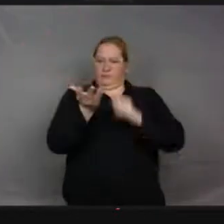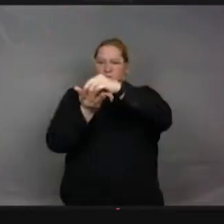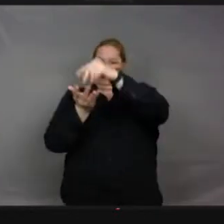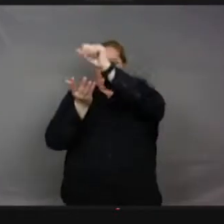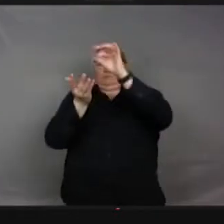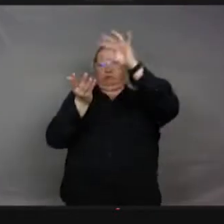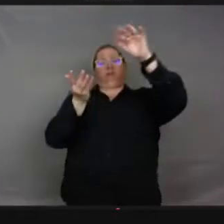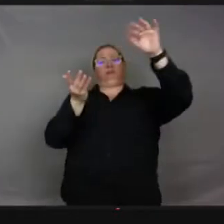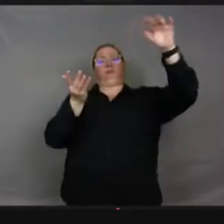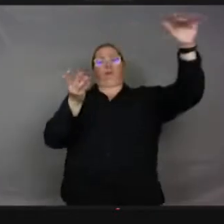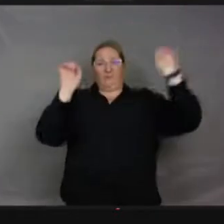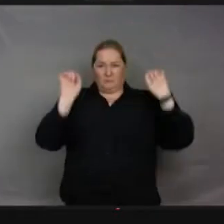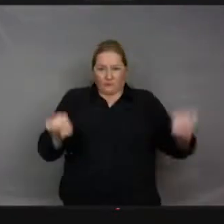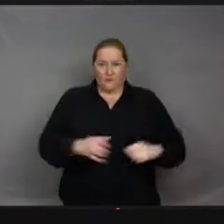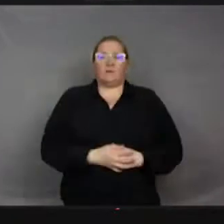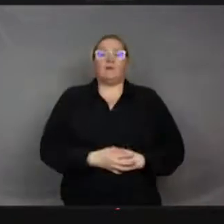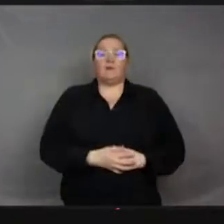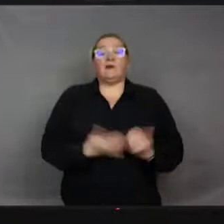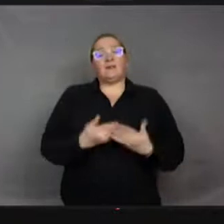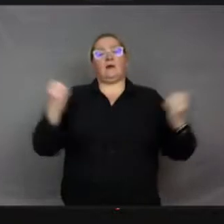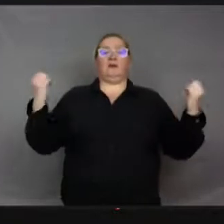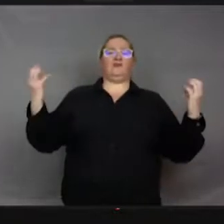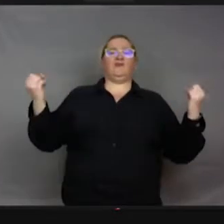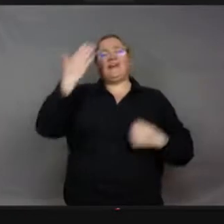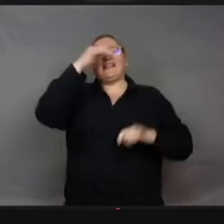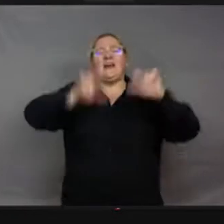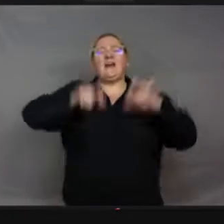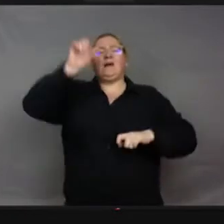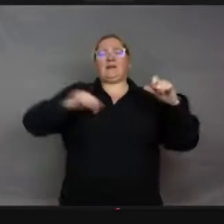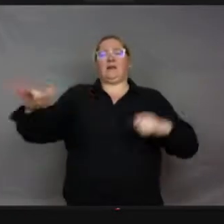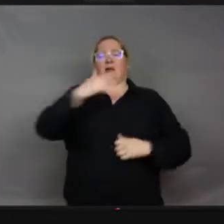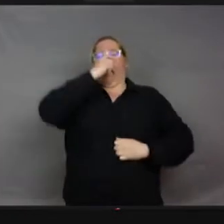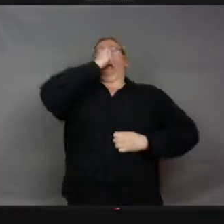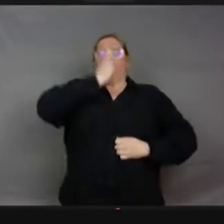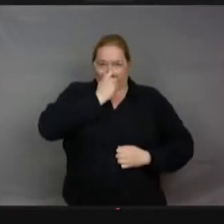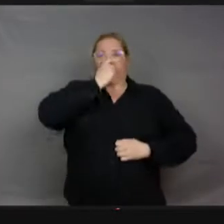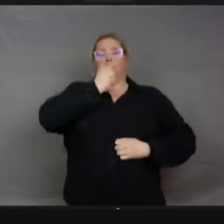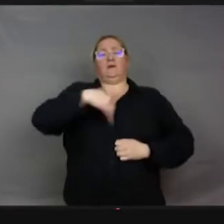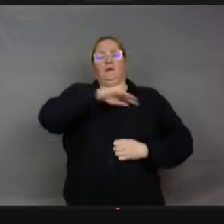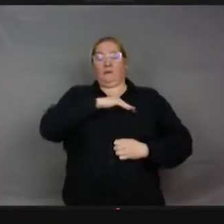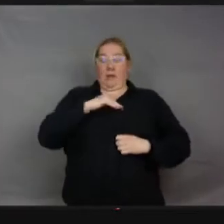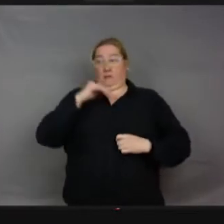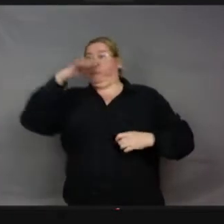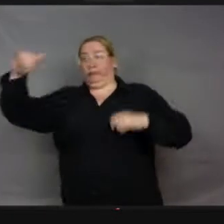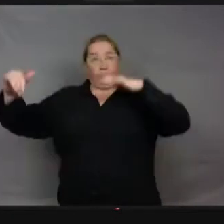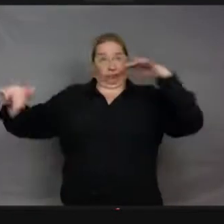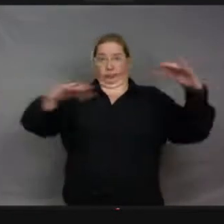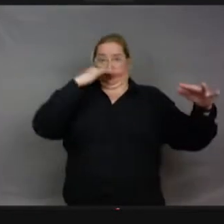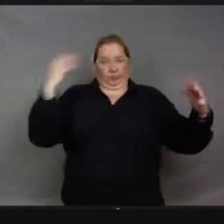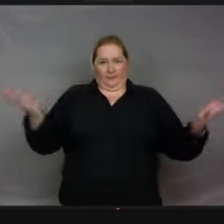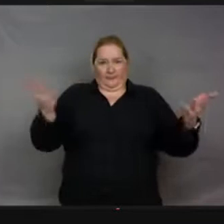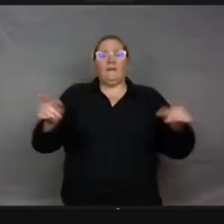'est d'ailleurs à cause de ces pollens souvent qu'on a le rhume des foins parce qu'ils sont très volatiles. Et puis, plein d'autres plantes, avec l'évolution,